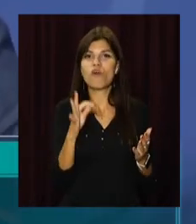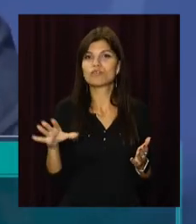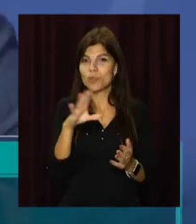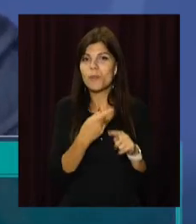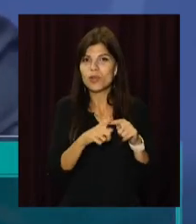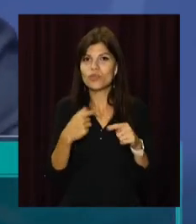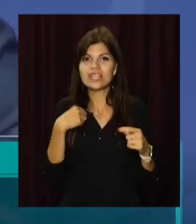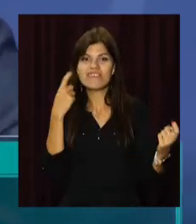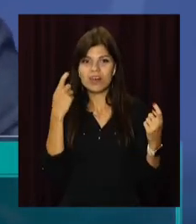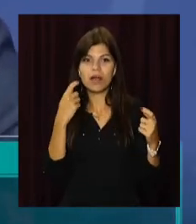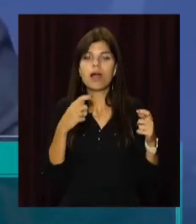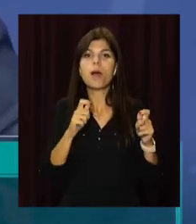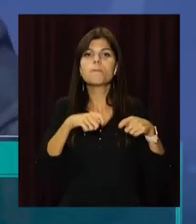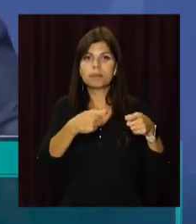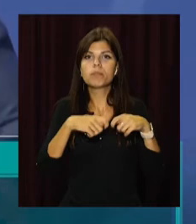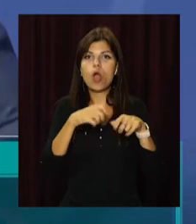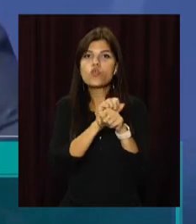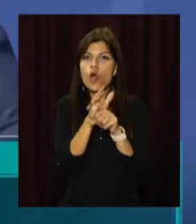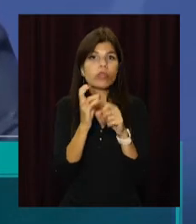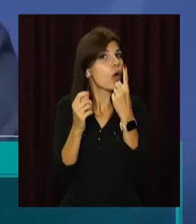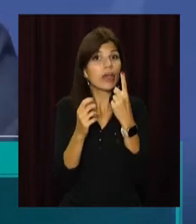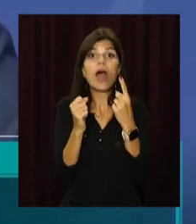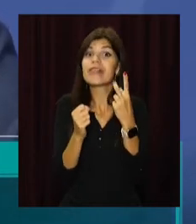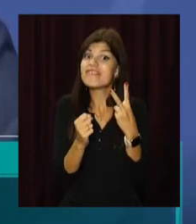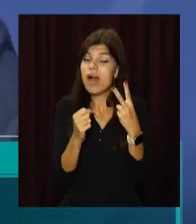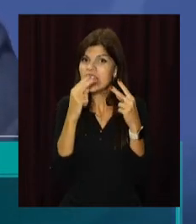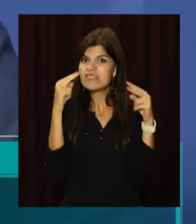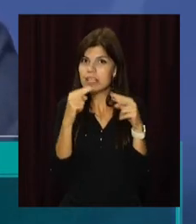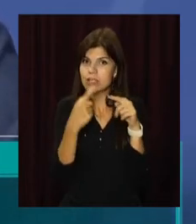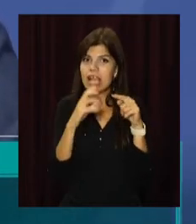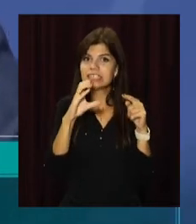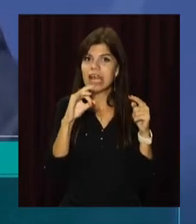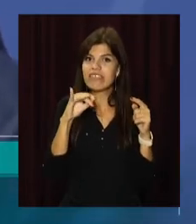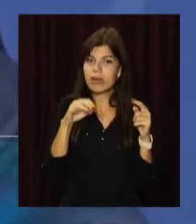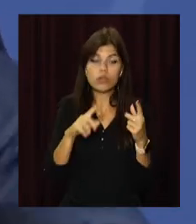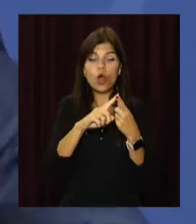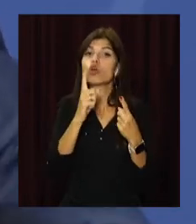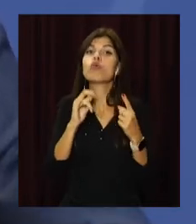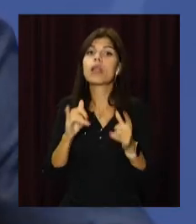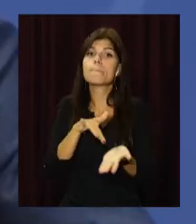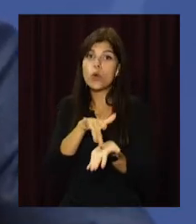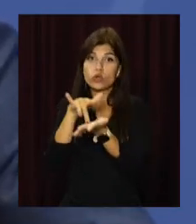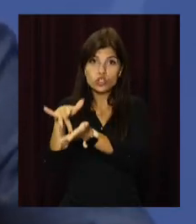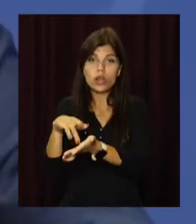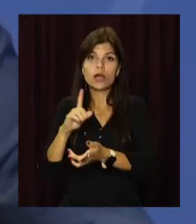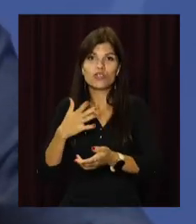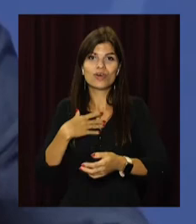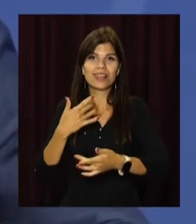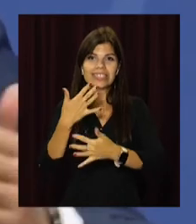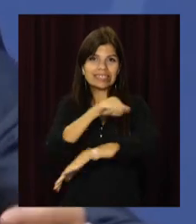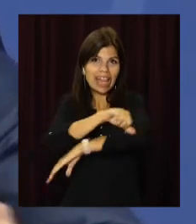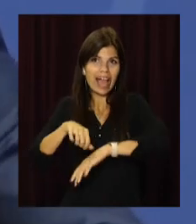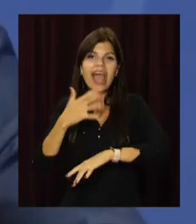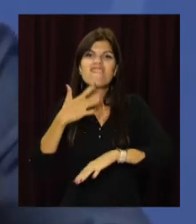генерується не один сертифікат ковідний, а два сертифікати. Один для того, щоб подорожувати за межі нашої країни